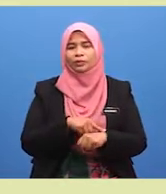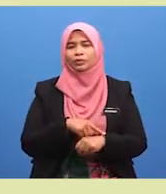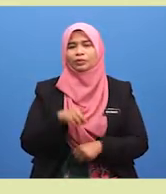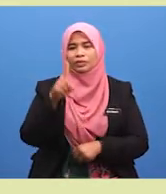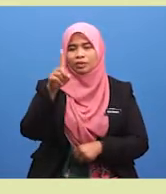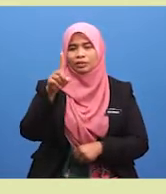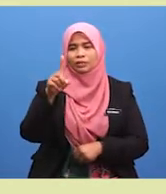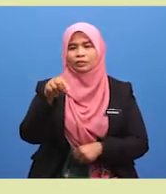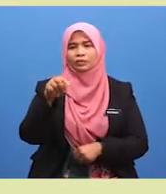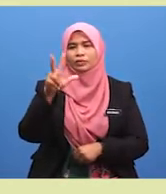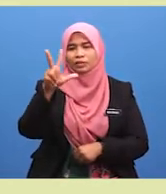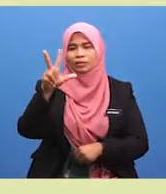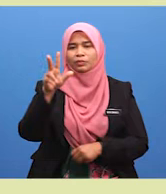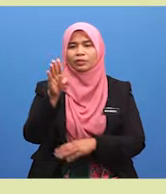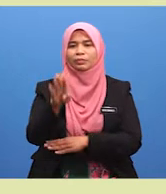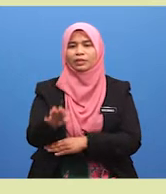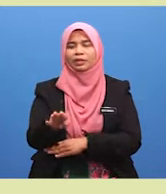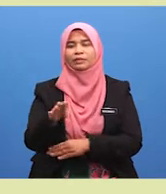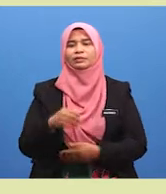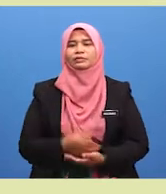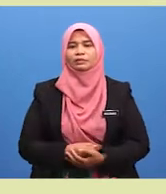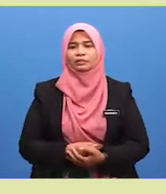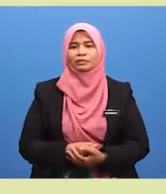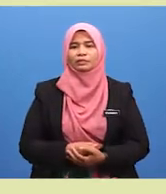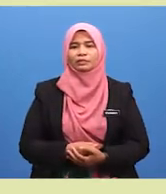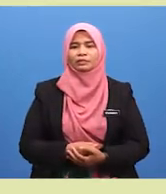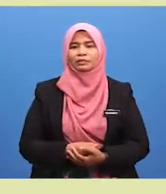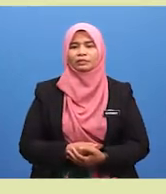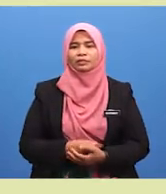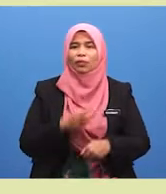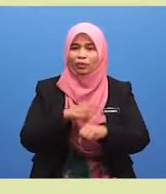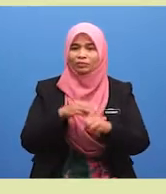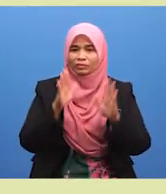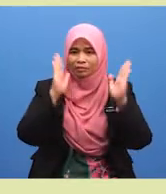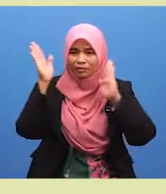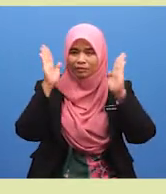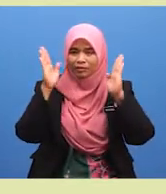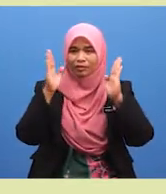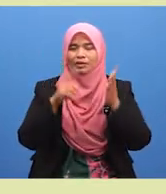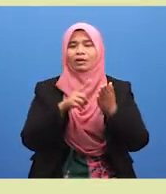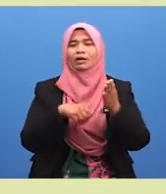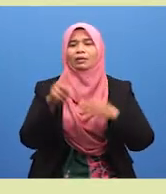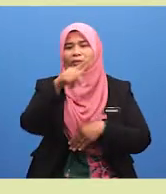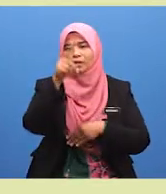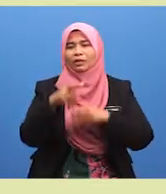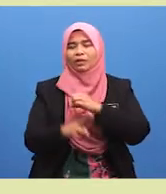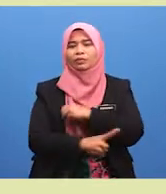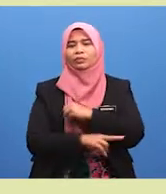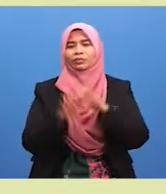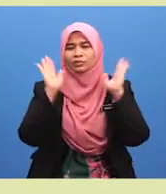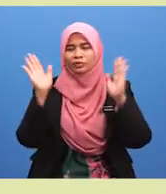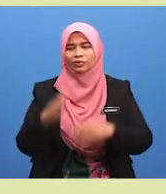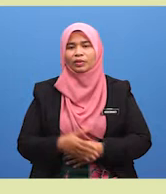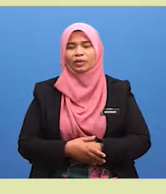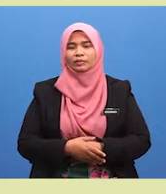ditunaikan solat asa pada 1.30 tengah hari atau 30 petang waktu Malaysia. Adakah hukum